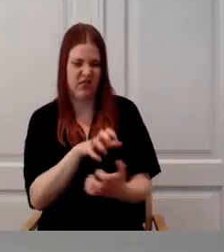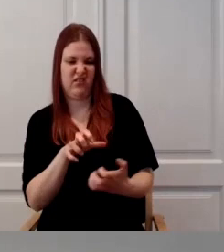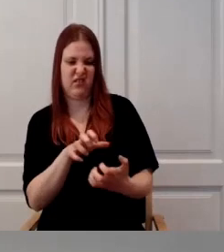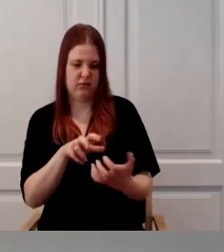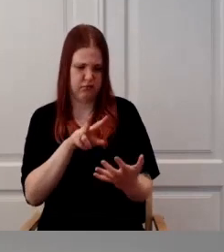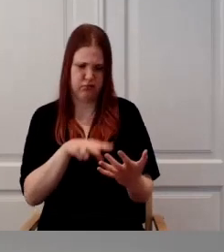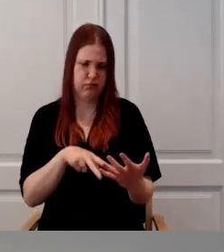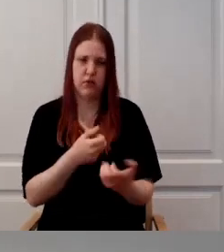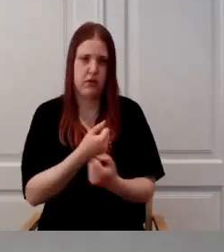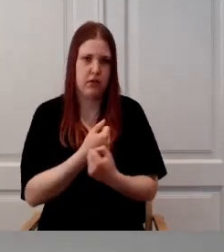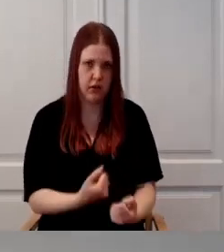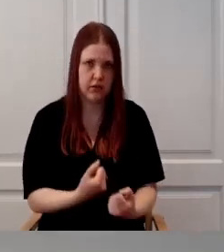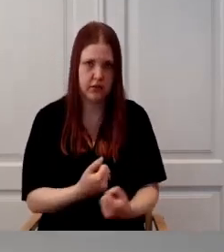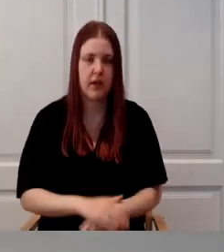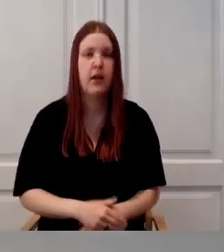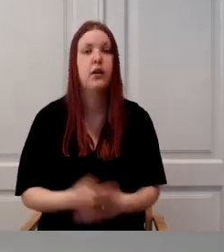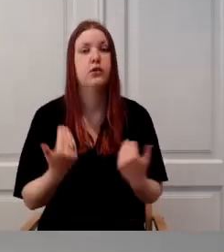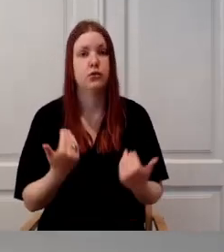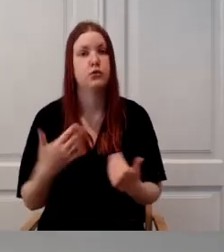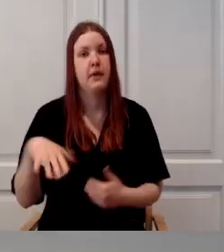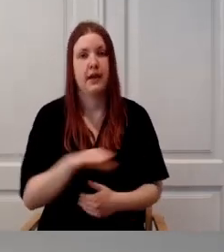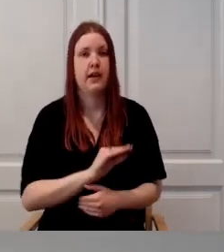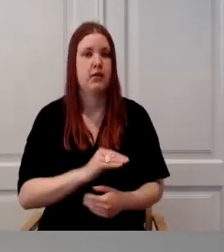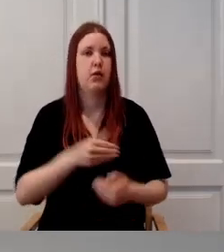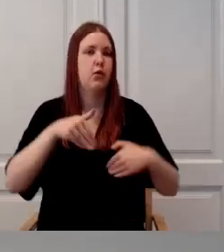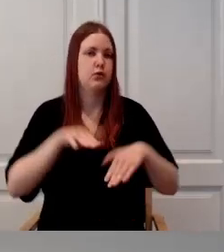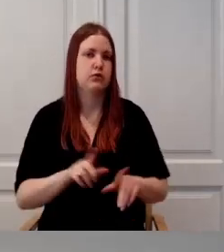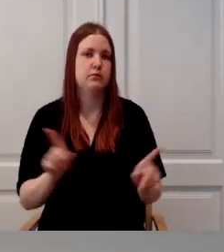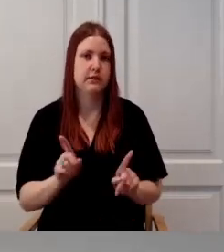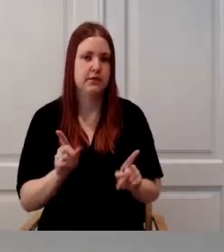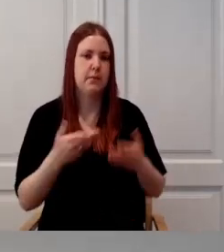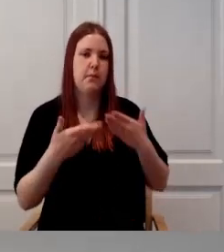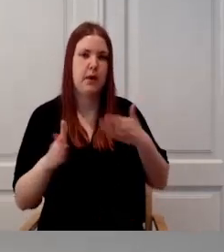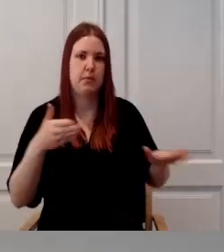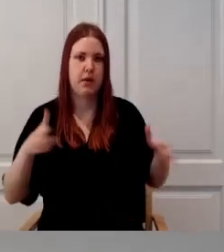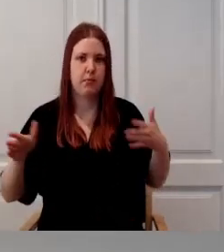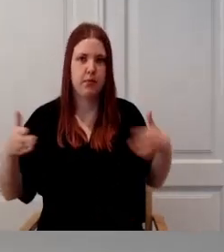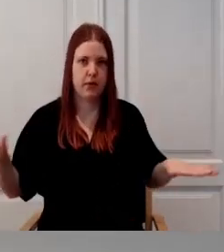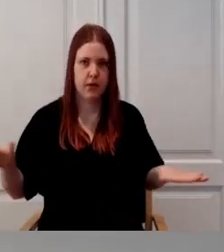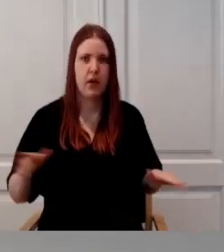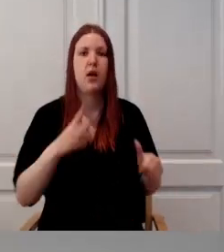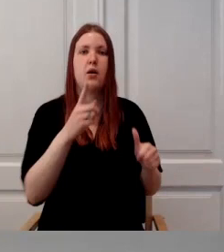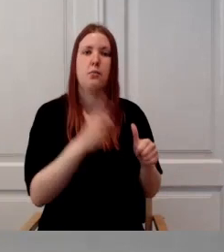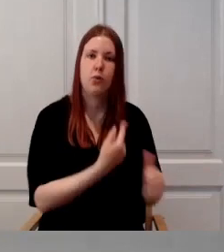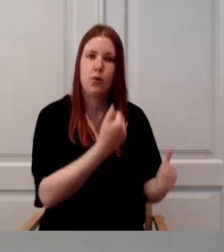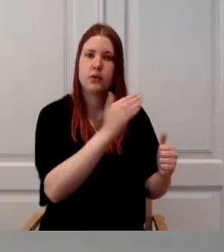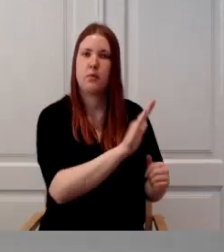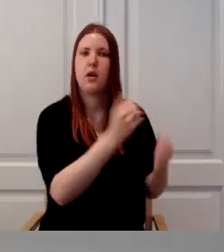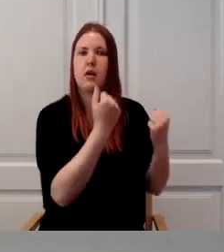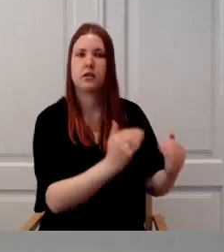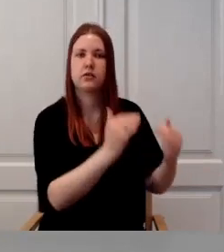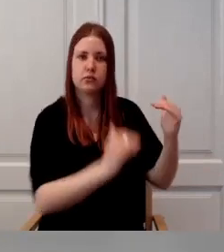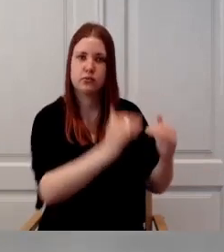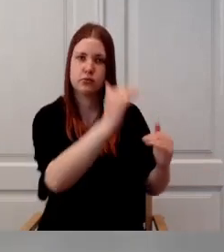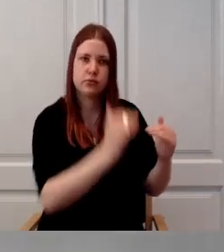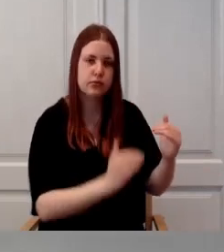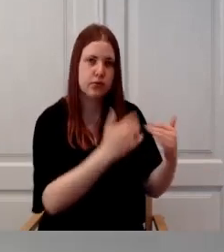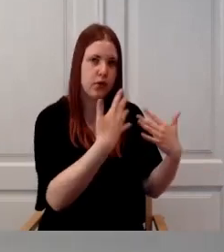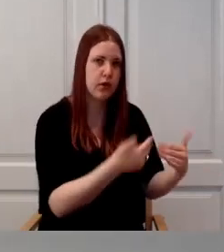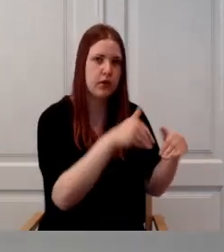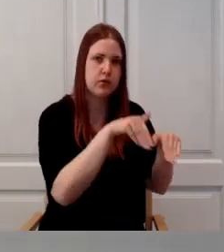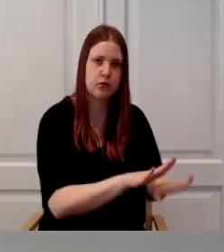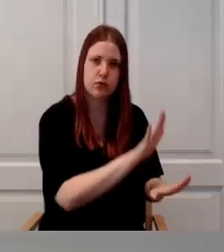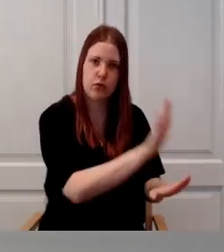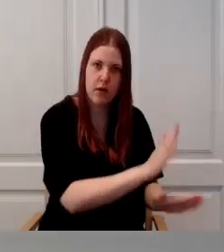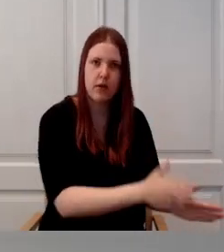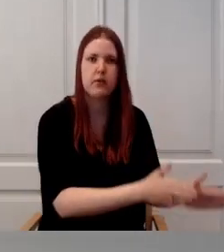siis me oleme minemas üle üksik otsustele, mis tähendab seda, et me teeme puuderaskusest, me tuvastamise otsuse eraldi. Me teeme selle alusel